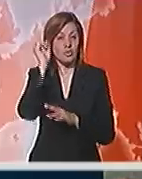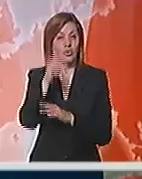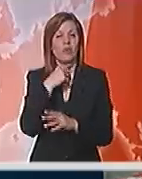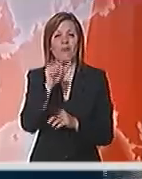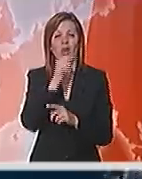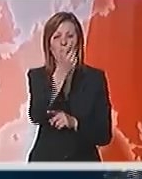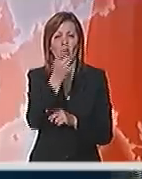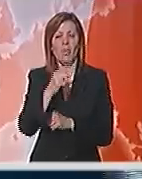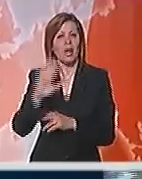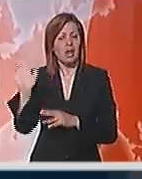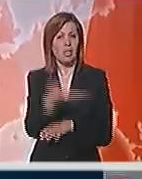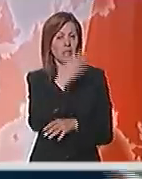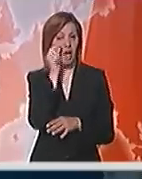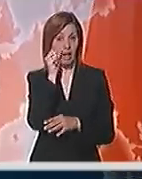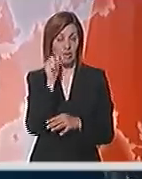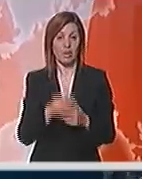topove da raste da demonstrante.